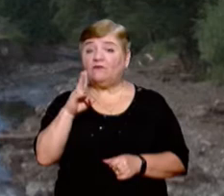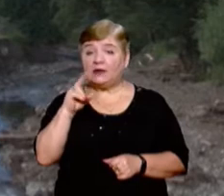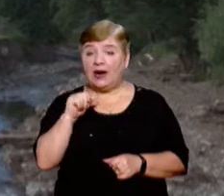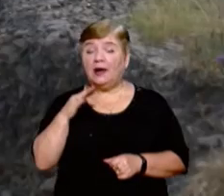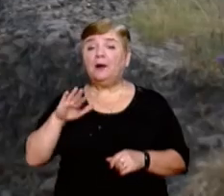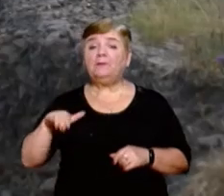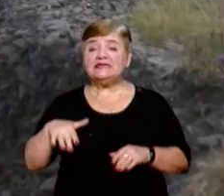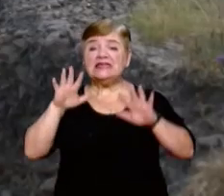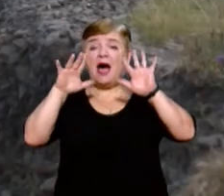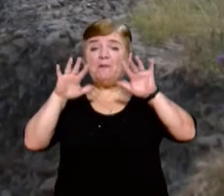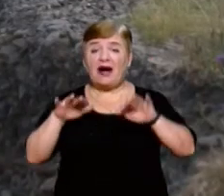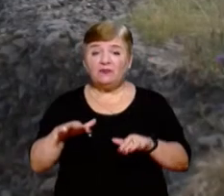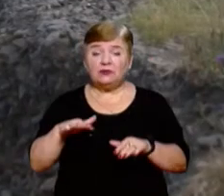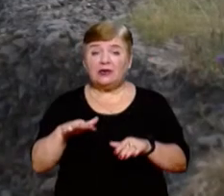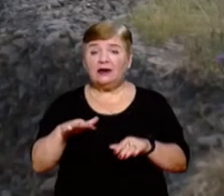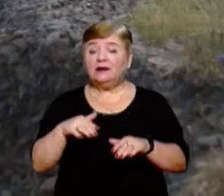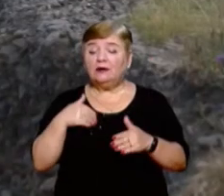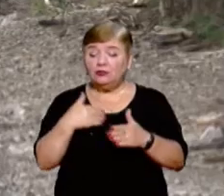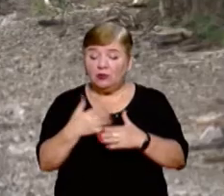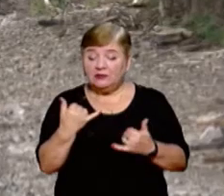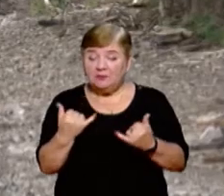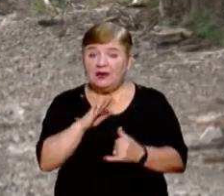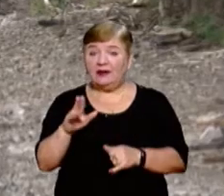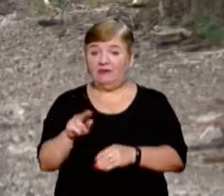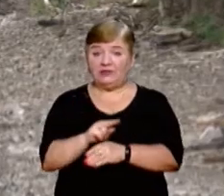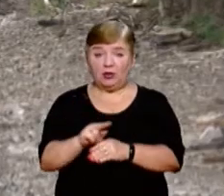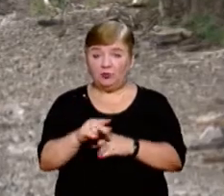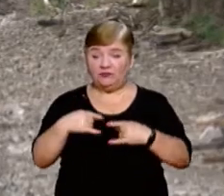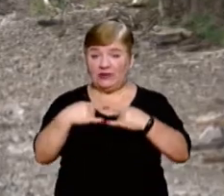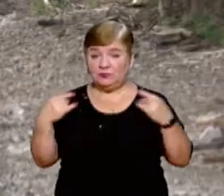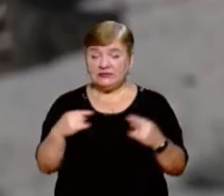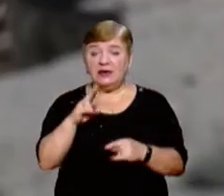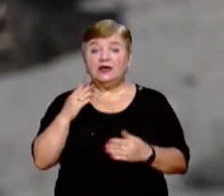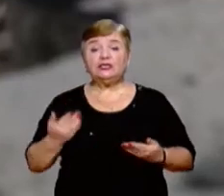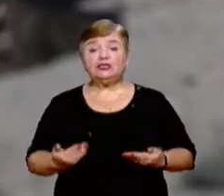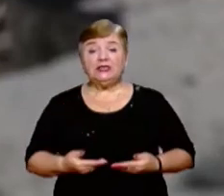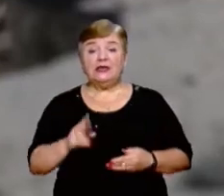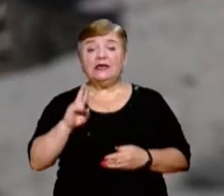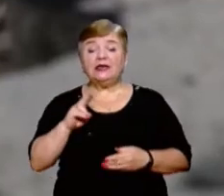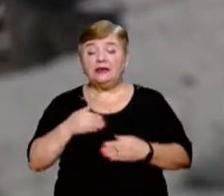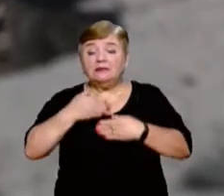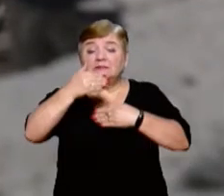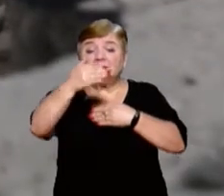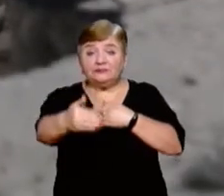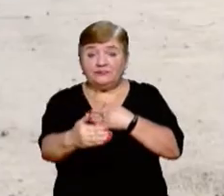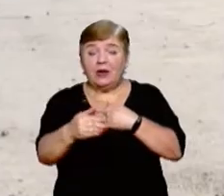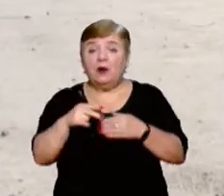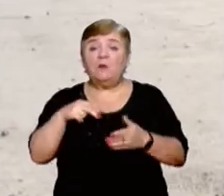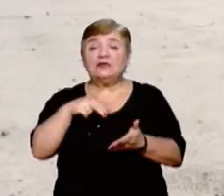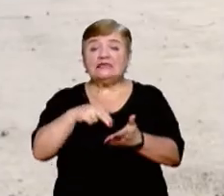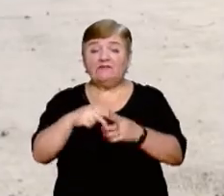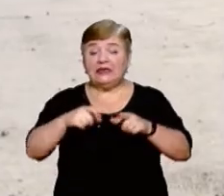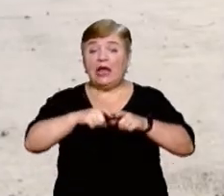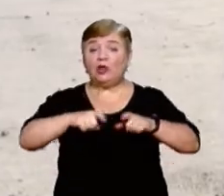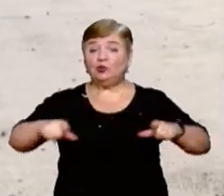червневого паводка їх досі не відремонтували. Жителі будинки, яких знаходяться на іншому боці річки, поставили для переходу